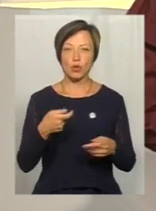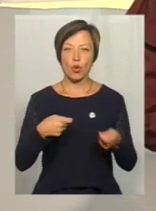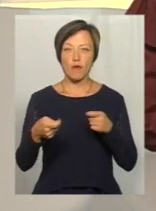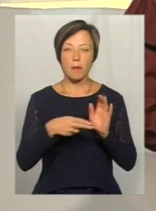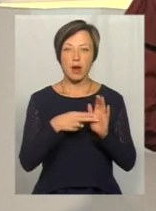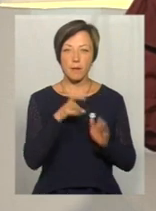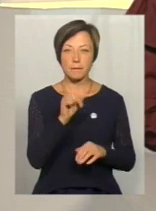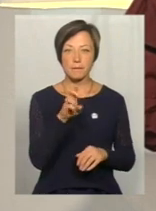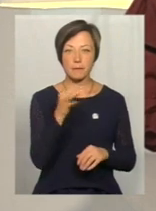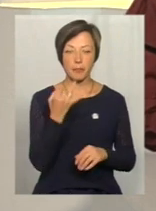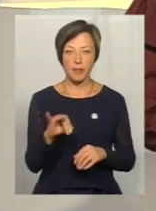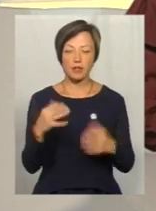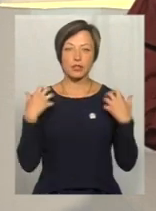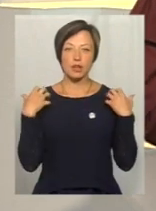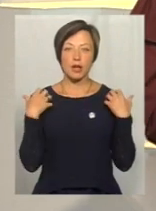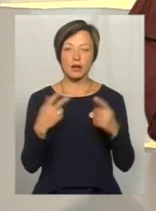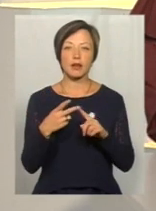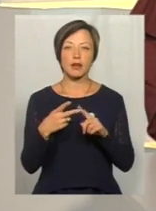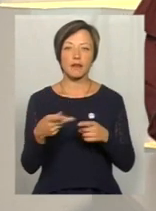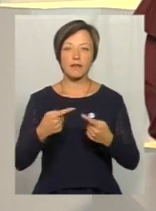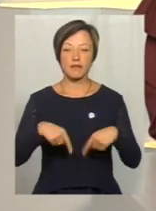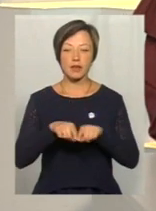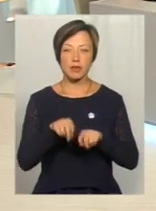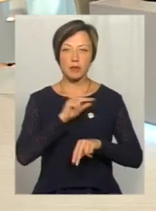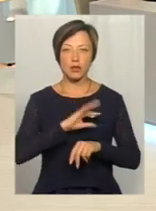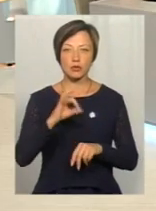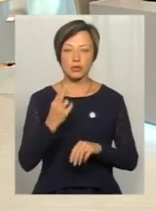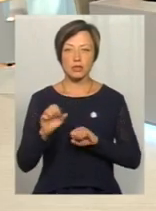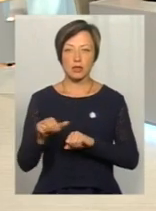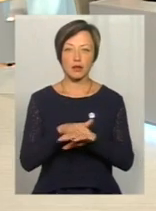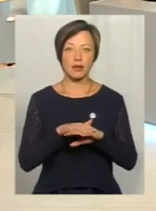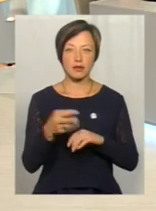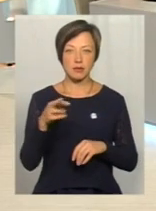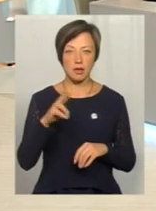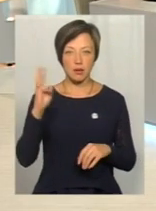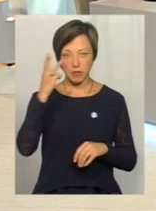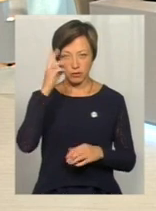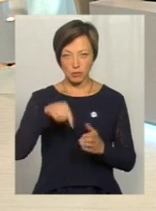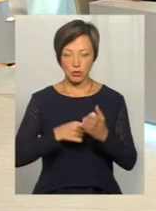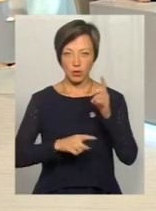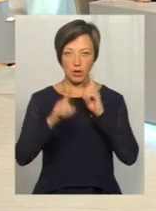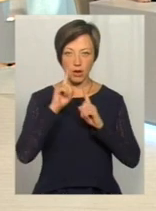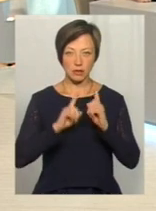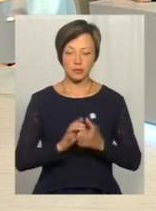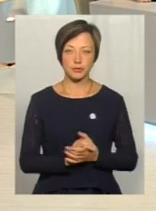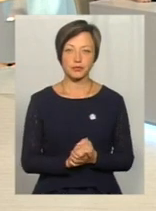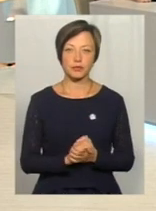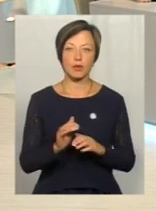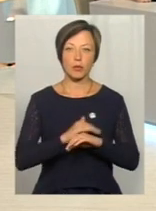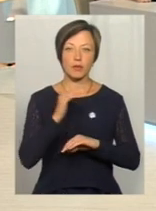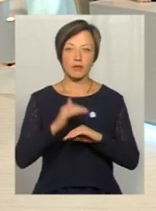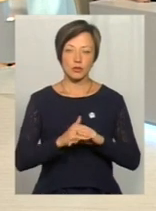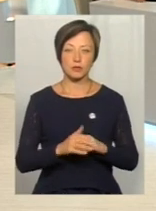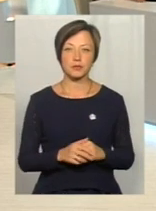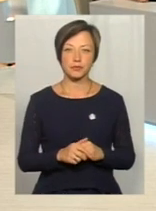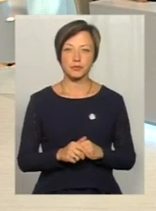Бабієм і начальником відділу праці, управління праці і соціального захисту населення Хмельницької міської ради Віталієм Усенком. Добрий вечір.